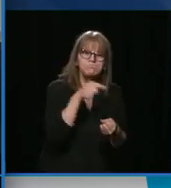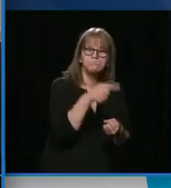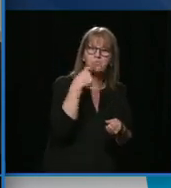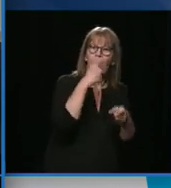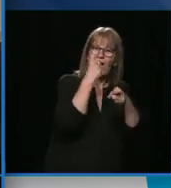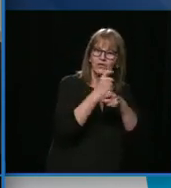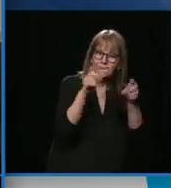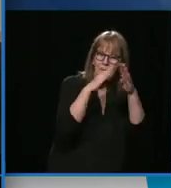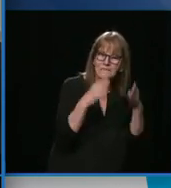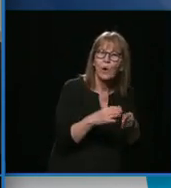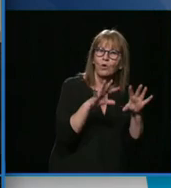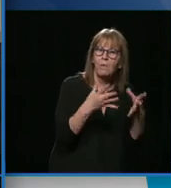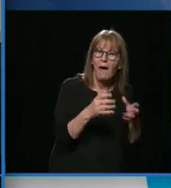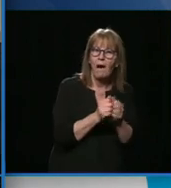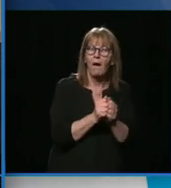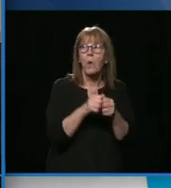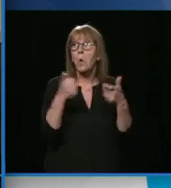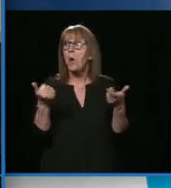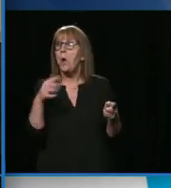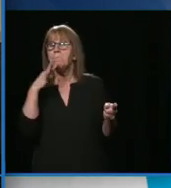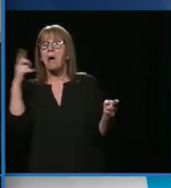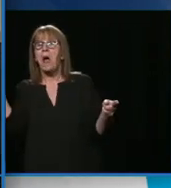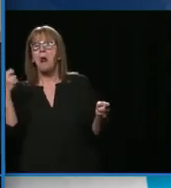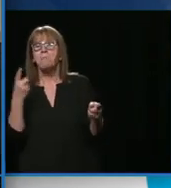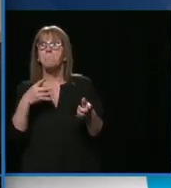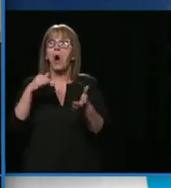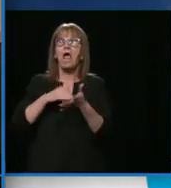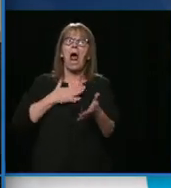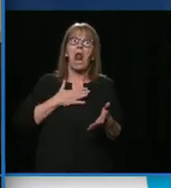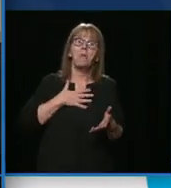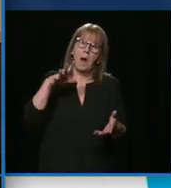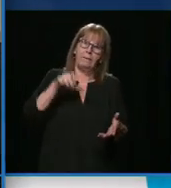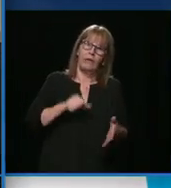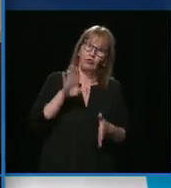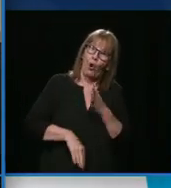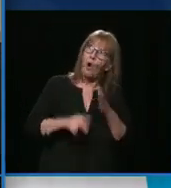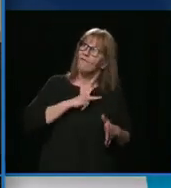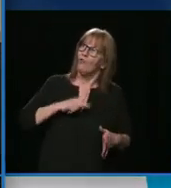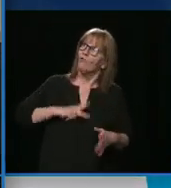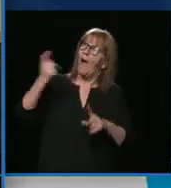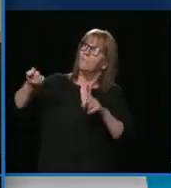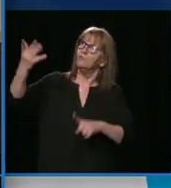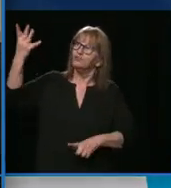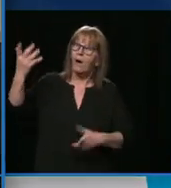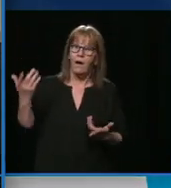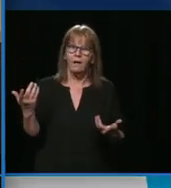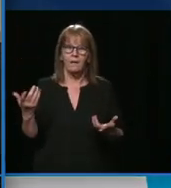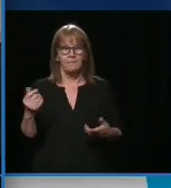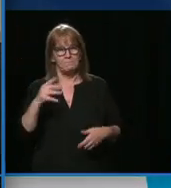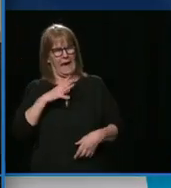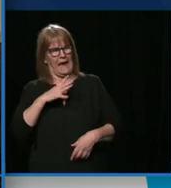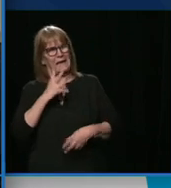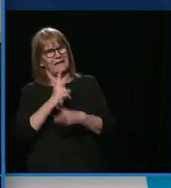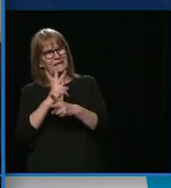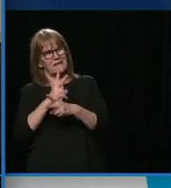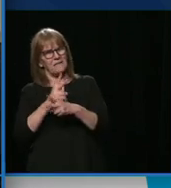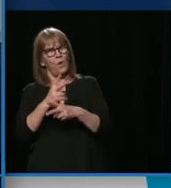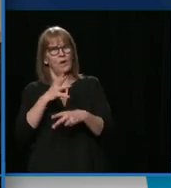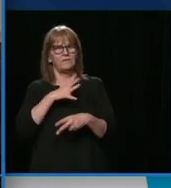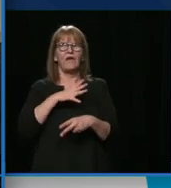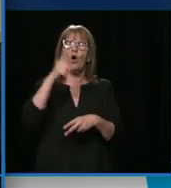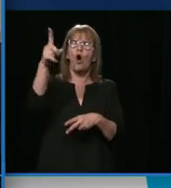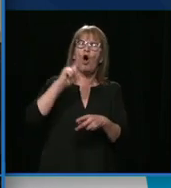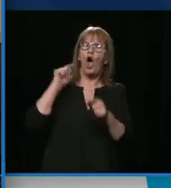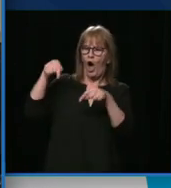moins pire que Vancouver. Bref, il reste passif pendant que des spéculateurs sont hyper actifs et dopent le marché immobilier. Va-t-il enfin